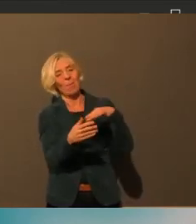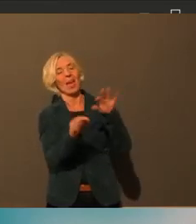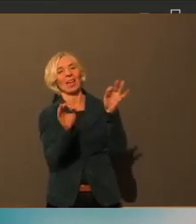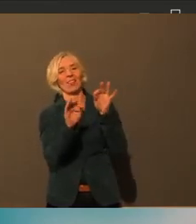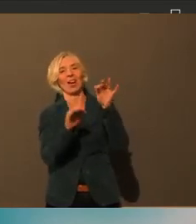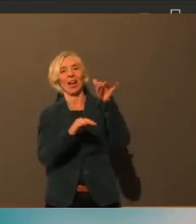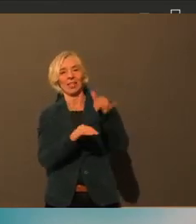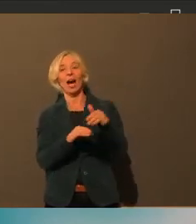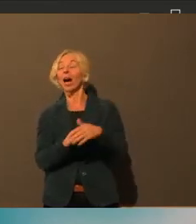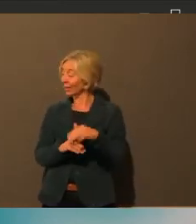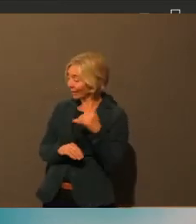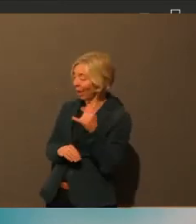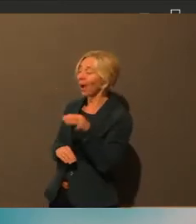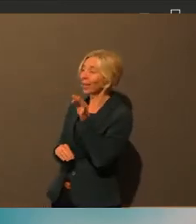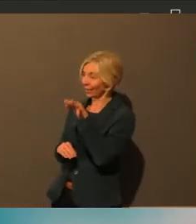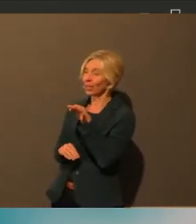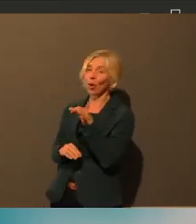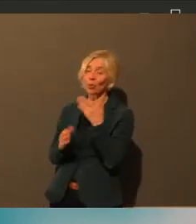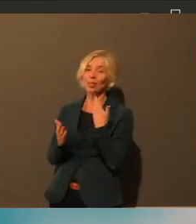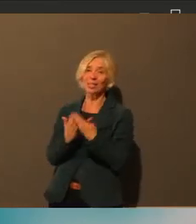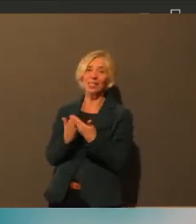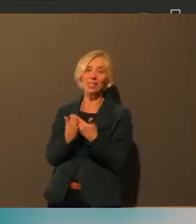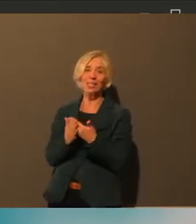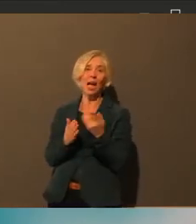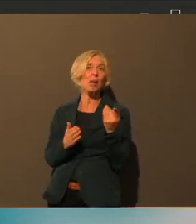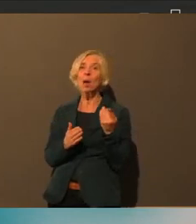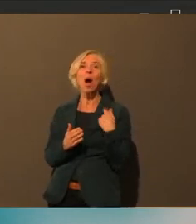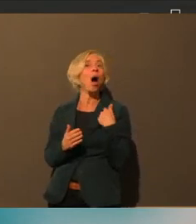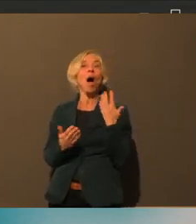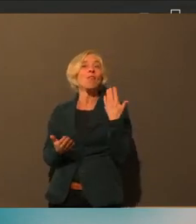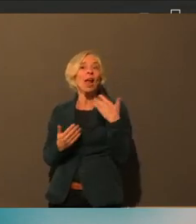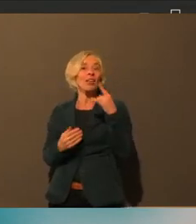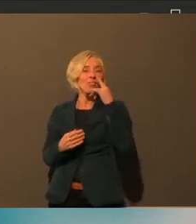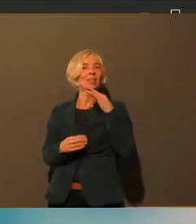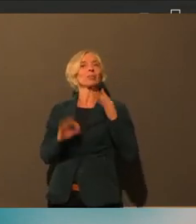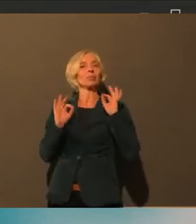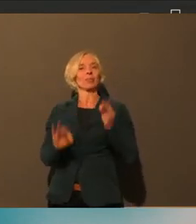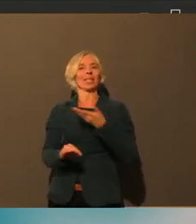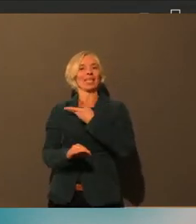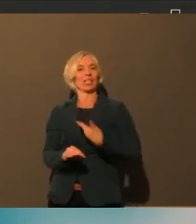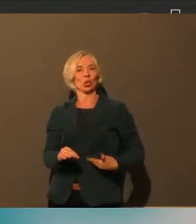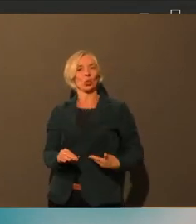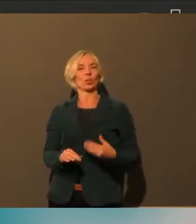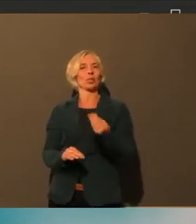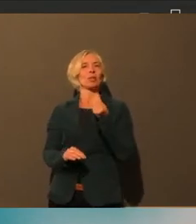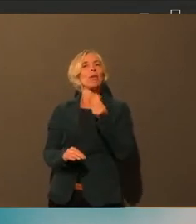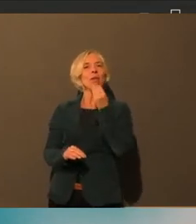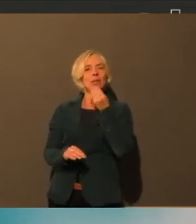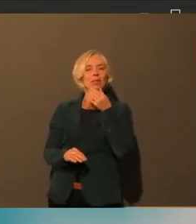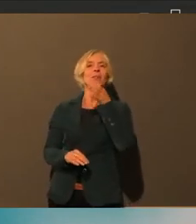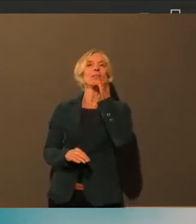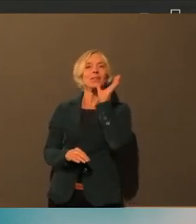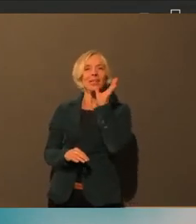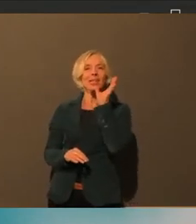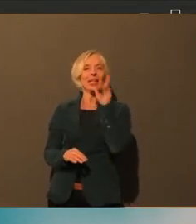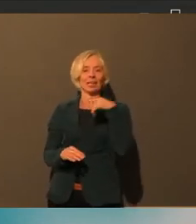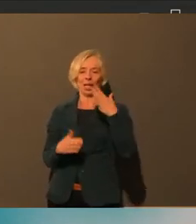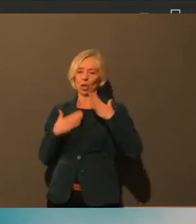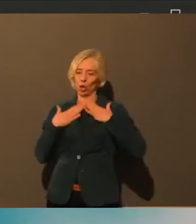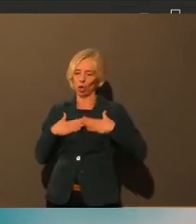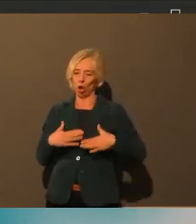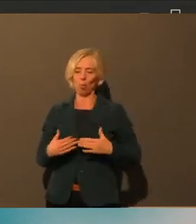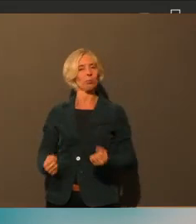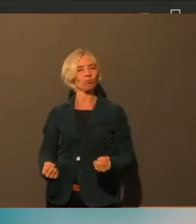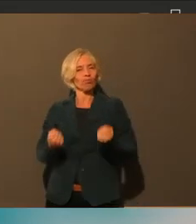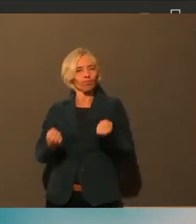Genau, deswegen ja auch, damit es dann statt schweren Verlauf vielleicht zum milderen Verlauf führen kann, weil wenn der Körper von vornherein ja ein bisschen